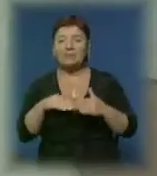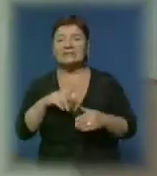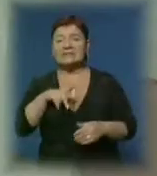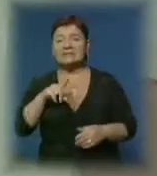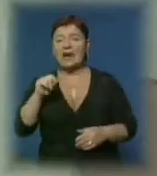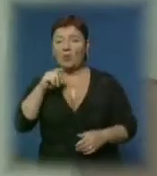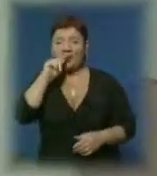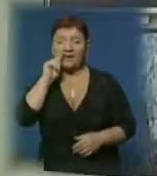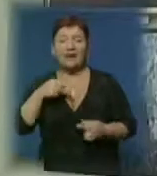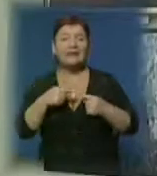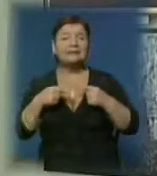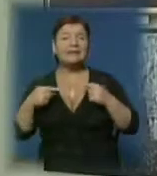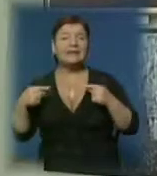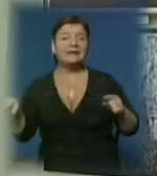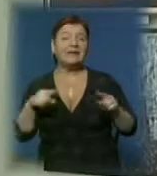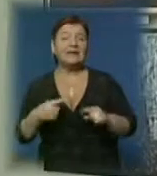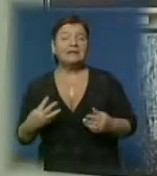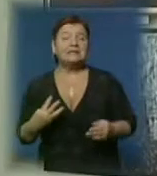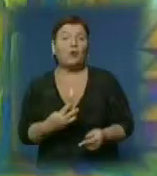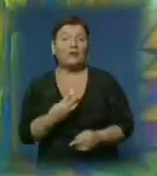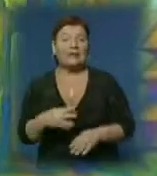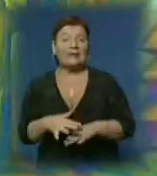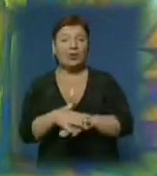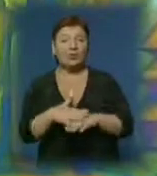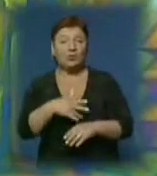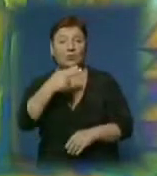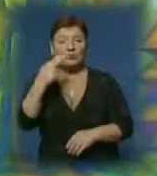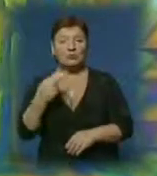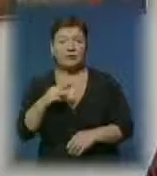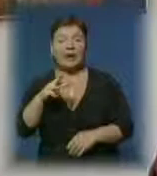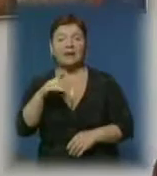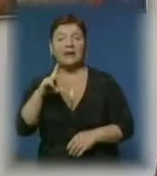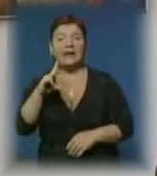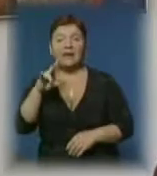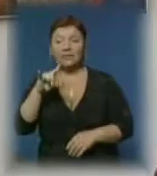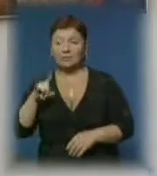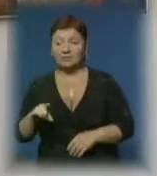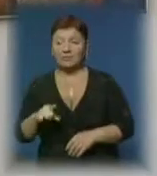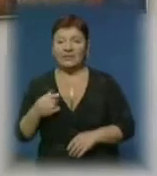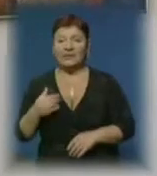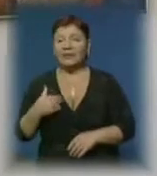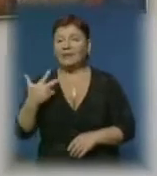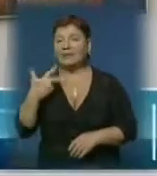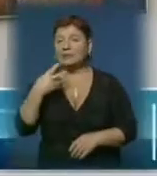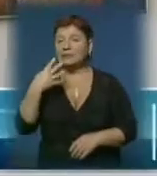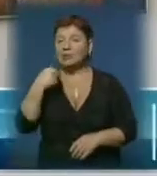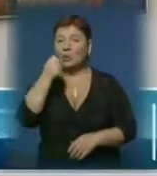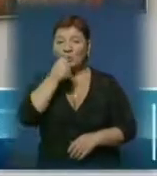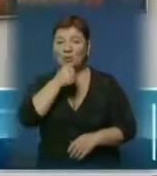Розмаїття представлених полотен захопило народного художника Володимира Микиту. «Затямлюючи 30-40 років,